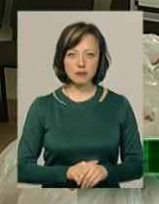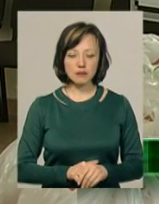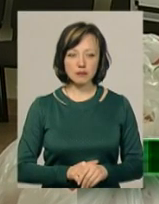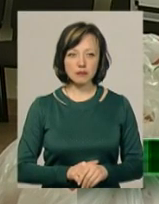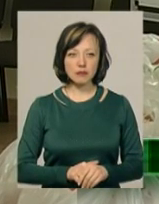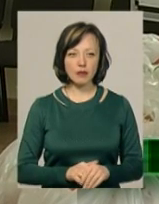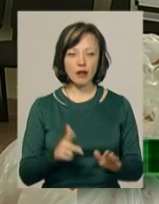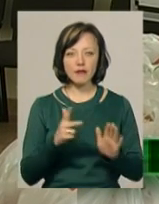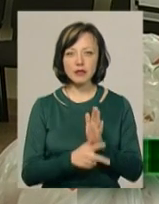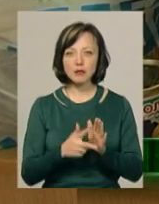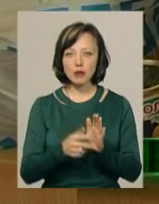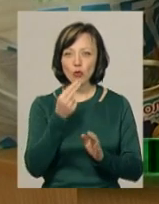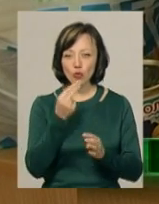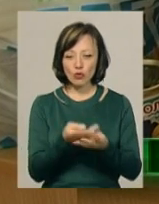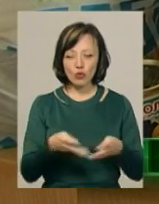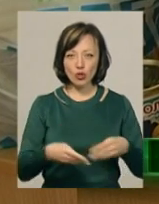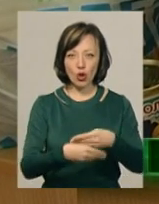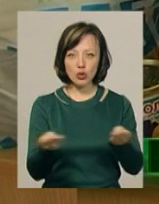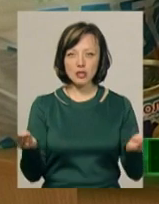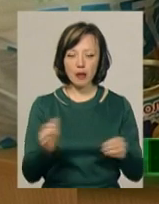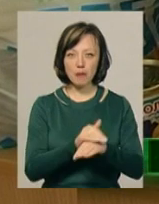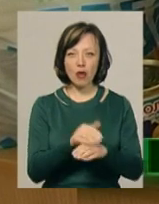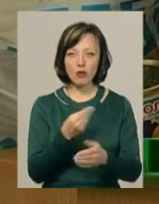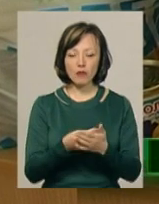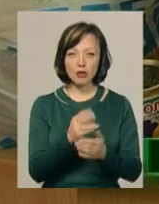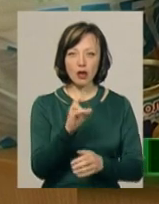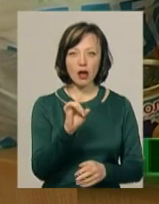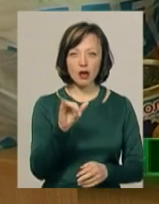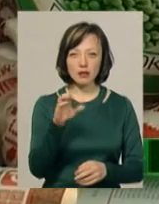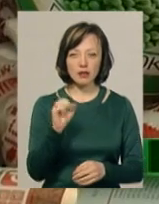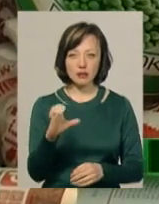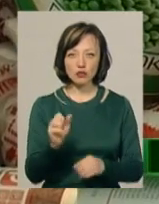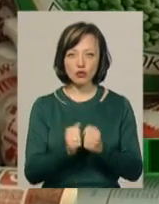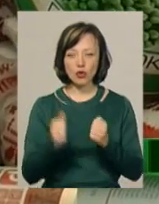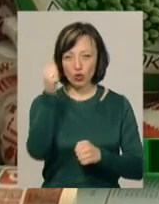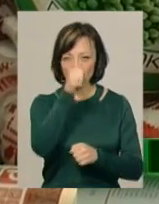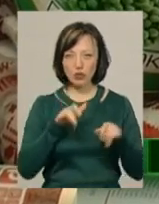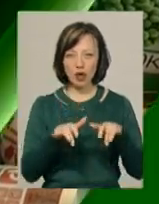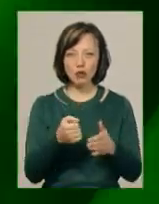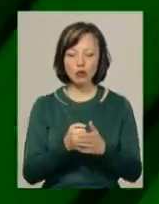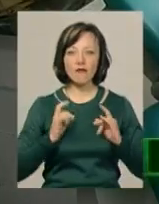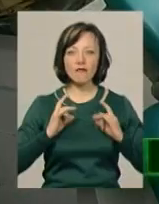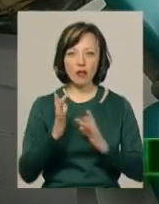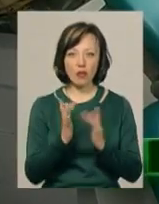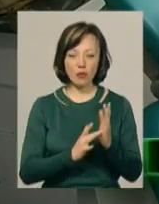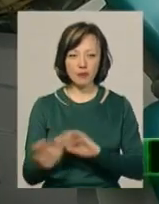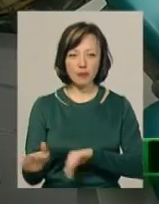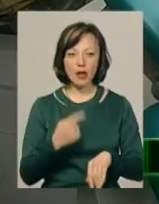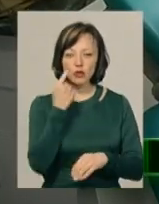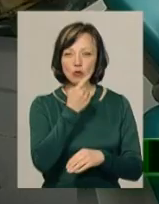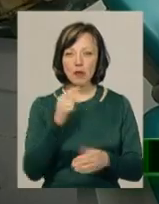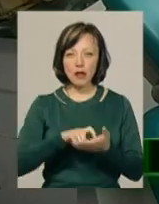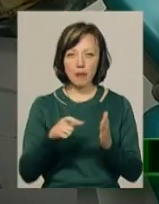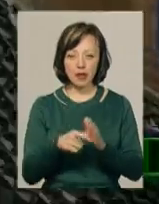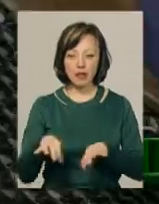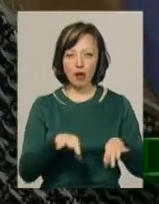80 продуктових кошиків роздали благодійники фонд «Карі» та слаштував щорічну акцію до Великодня. Стоматкабінет на